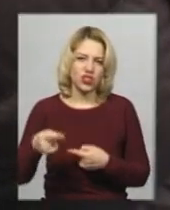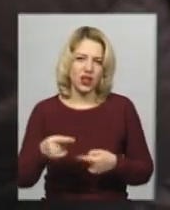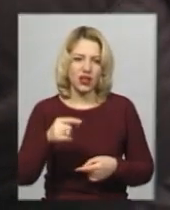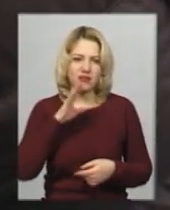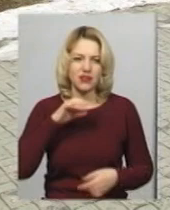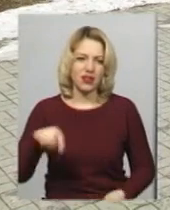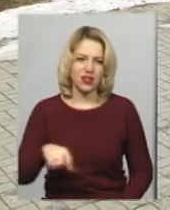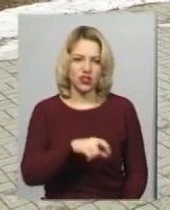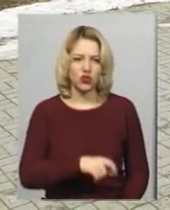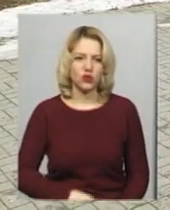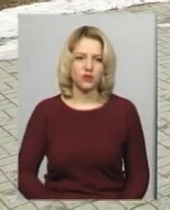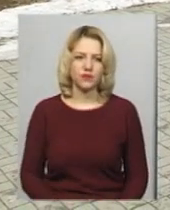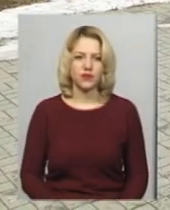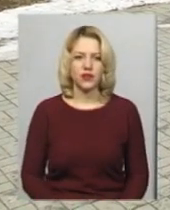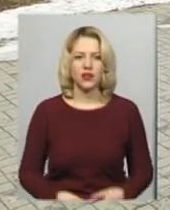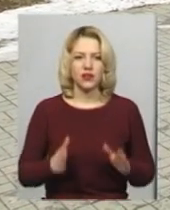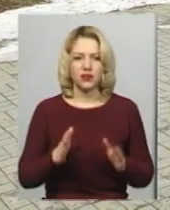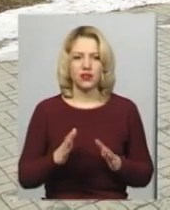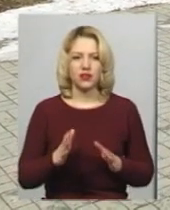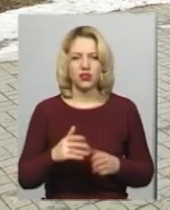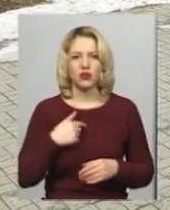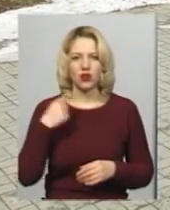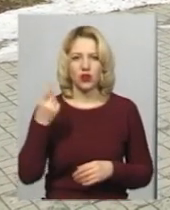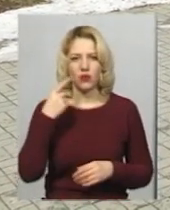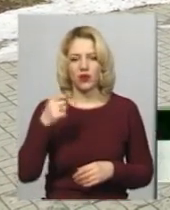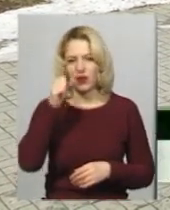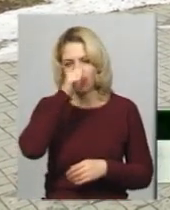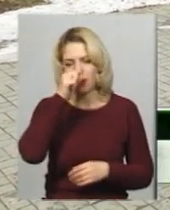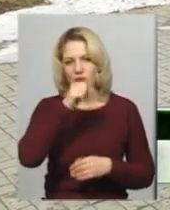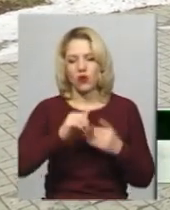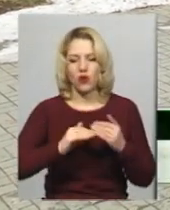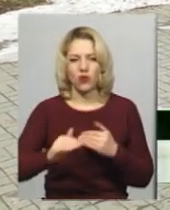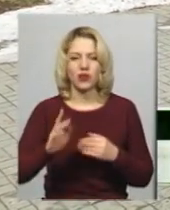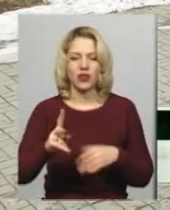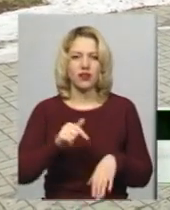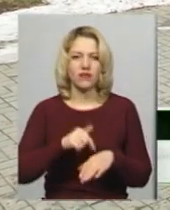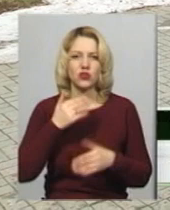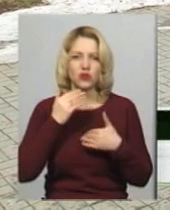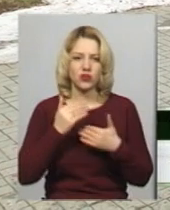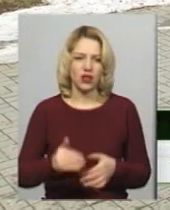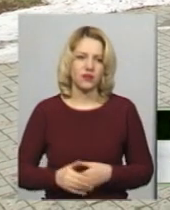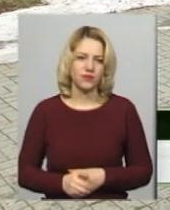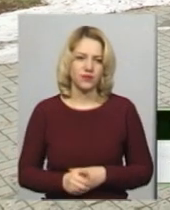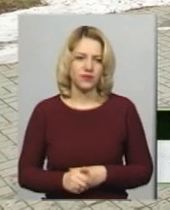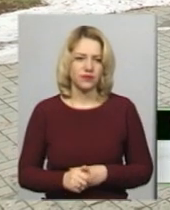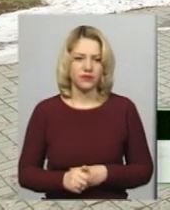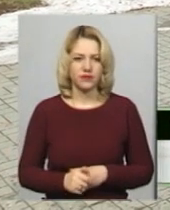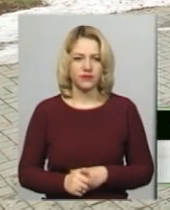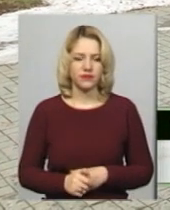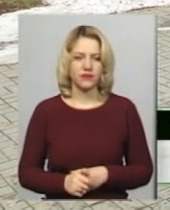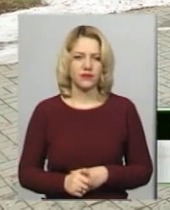подалі від натовпу. Тільки з чого я гуляла по льоду. Які відчуття? Ну, такі